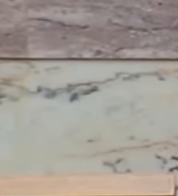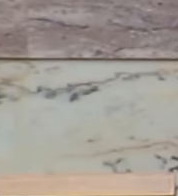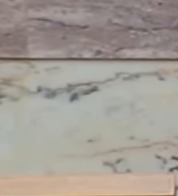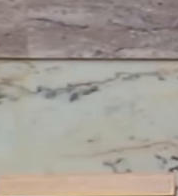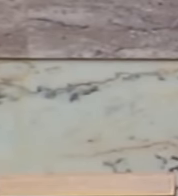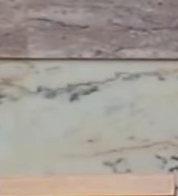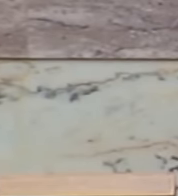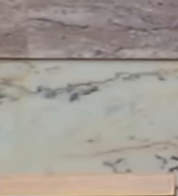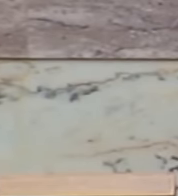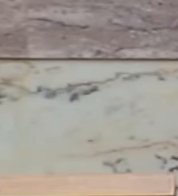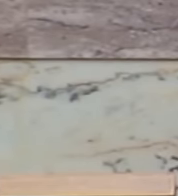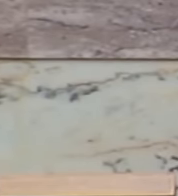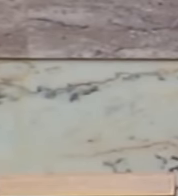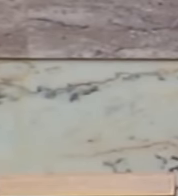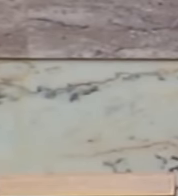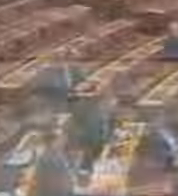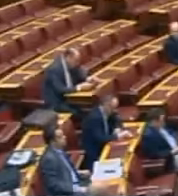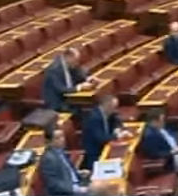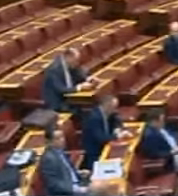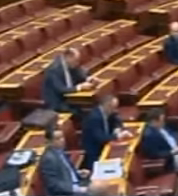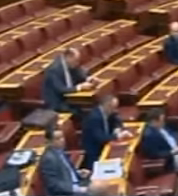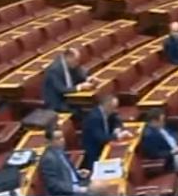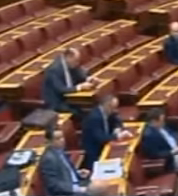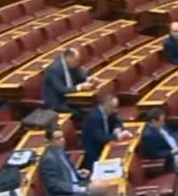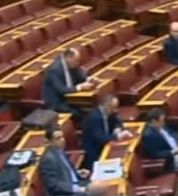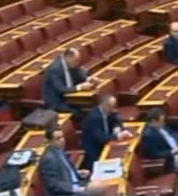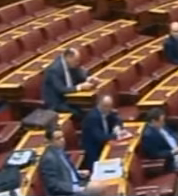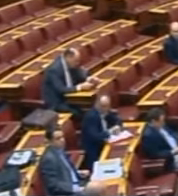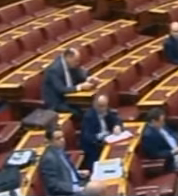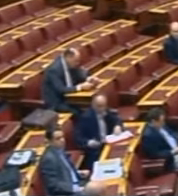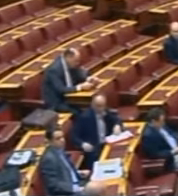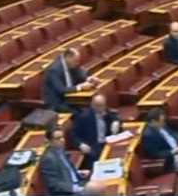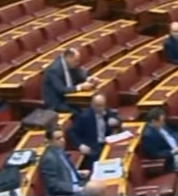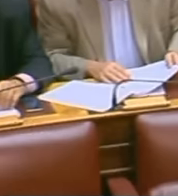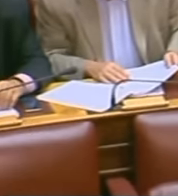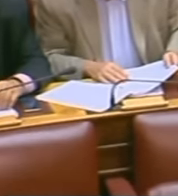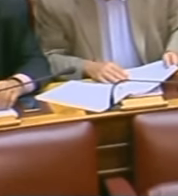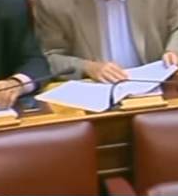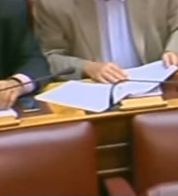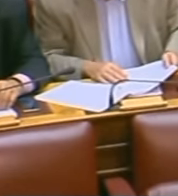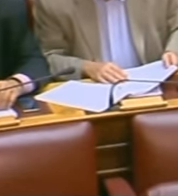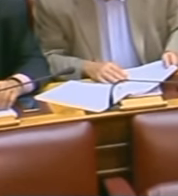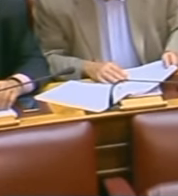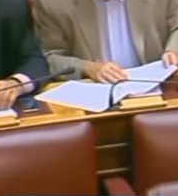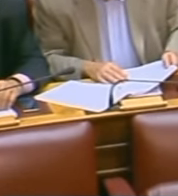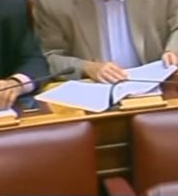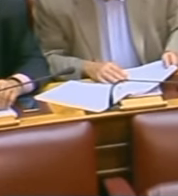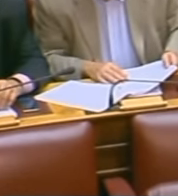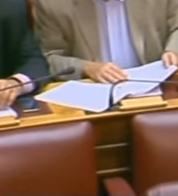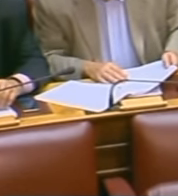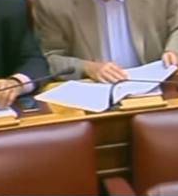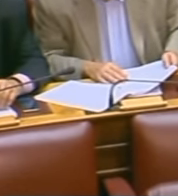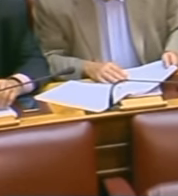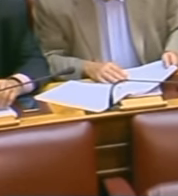Με συγχωρείτε κυρία πρόεδρε. Θα παρακαλούσα να διαγραφούν να διαγραφεί από τα